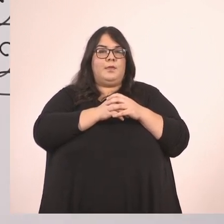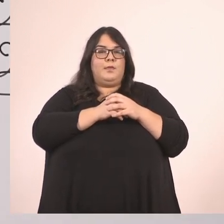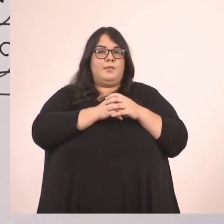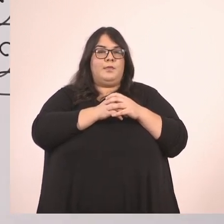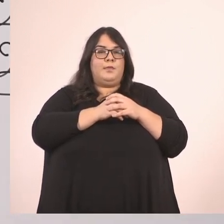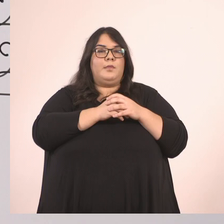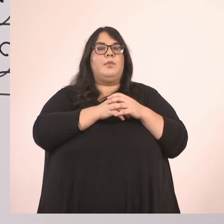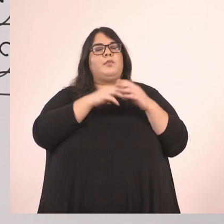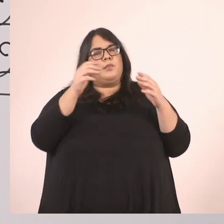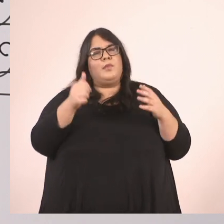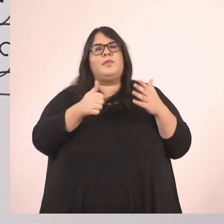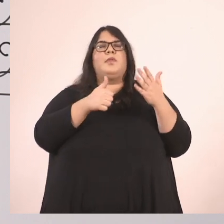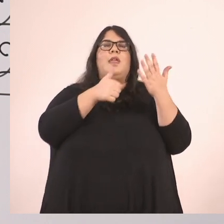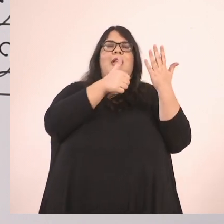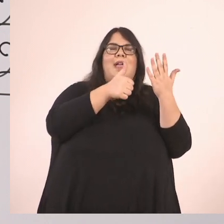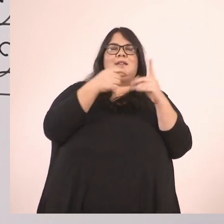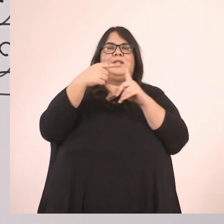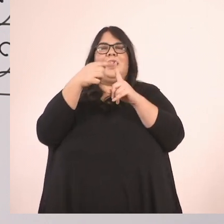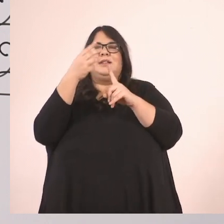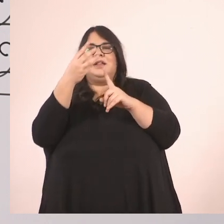Δεν χρειάζεται να την κάνουμε και οριζόντια